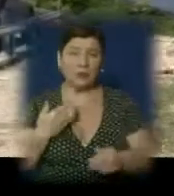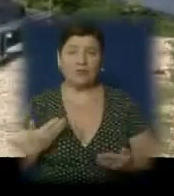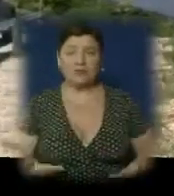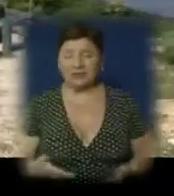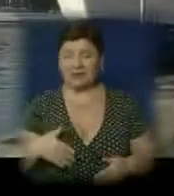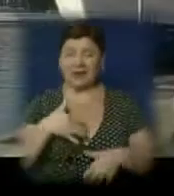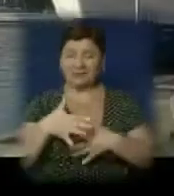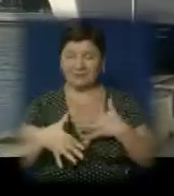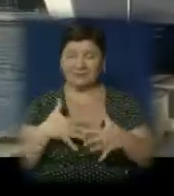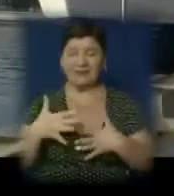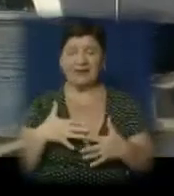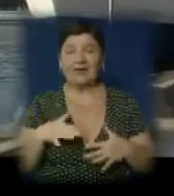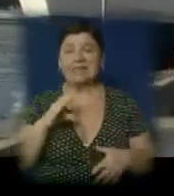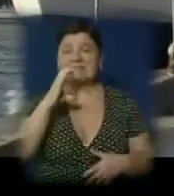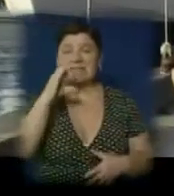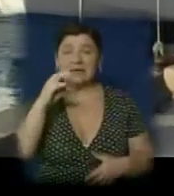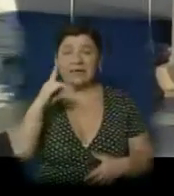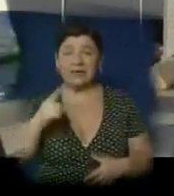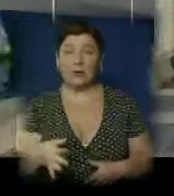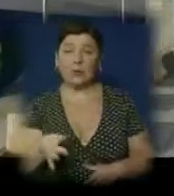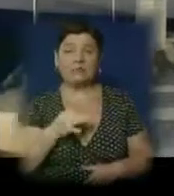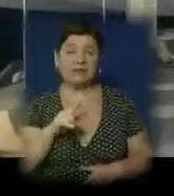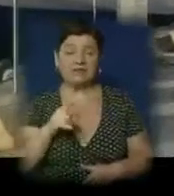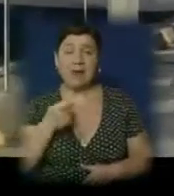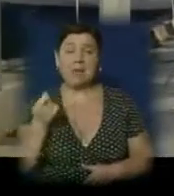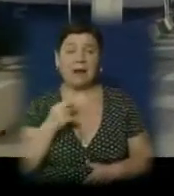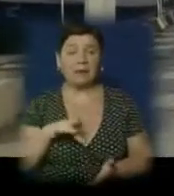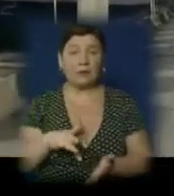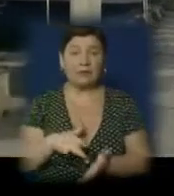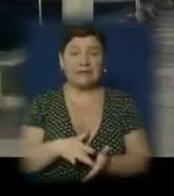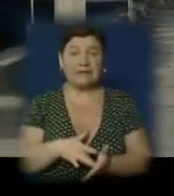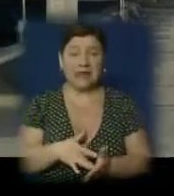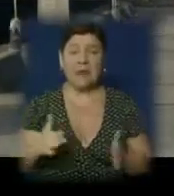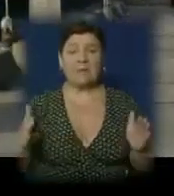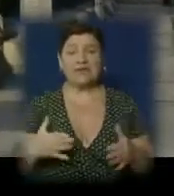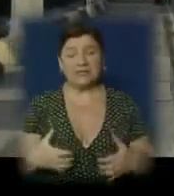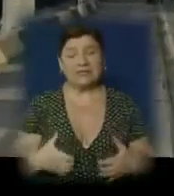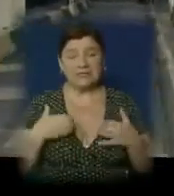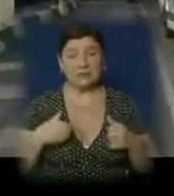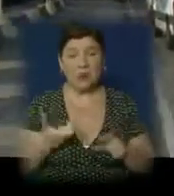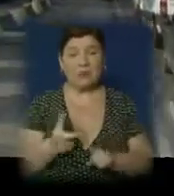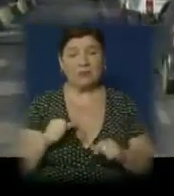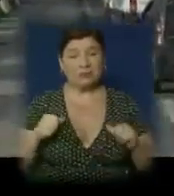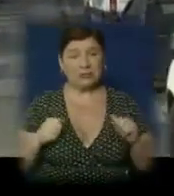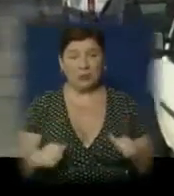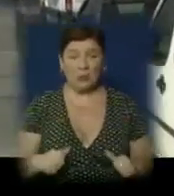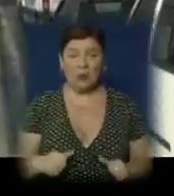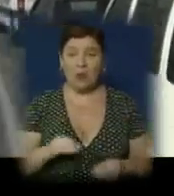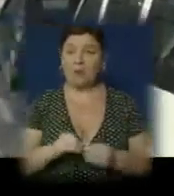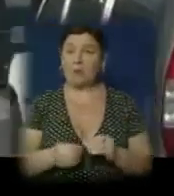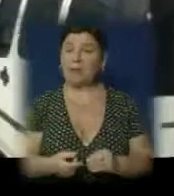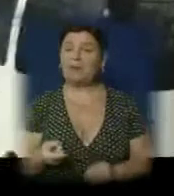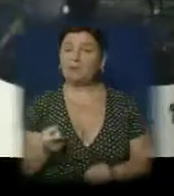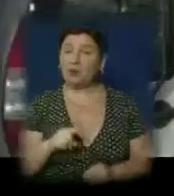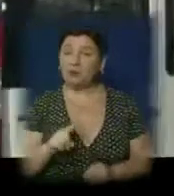Сардинію. Сардинія – це острів, де мало туристів, менше стресу і більше спокою. Та найбільша проблема в